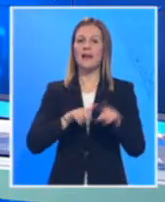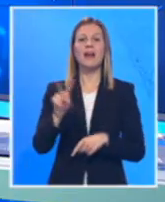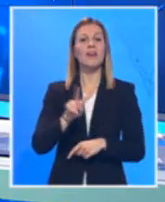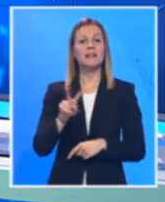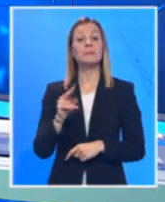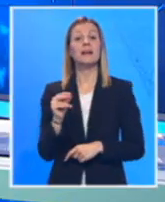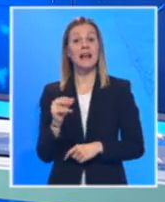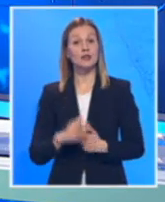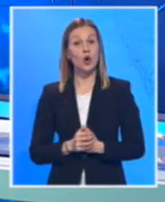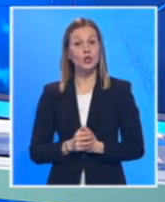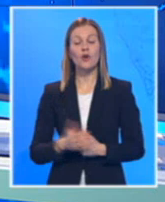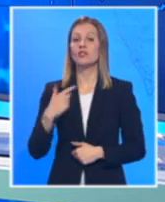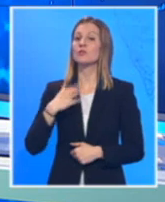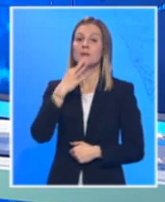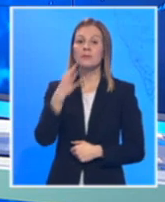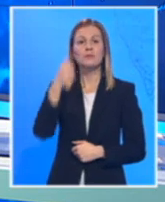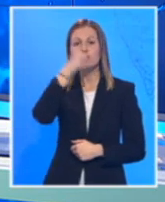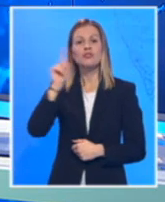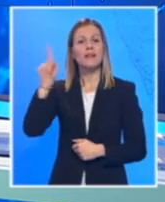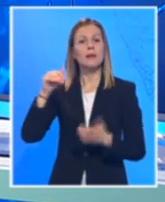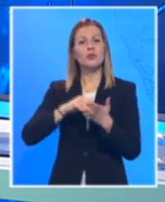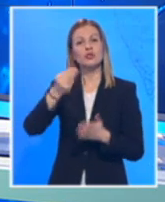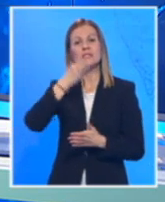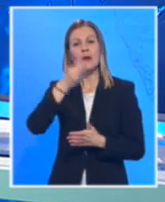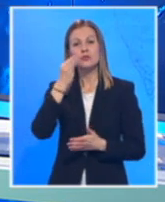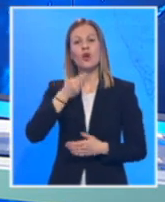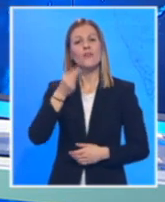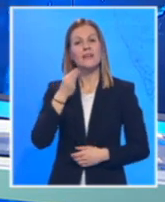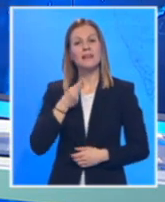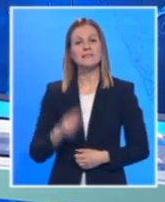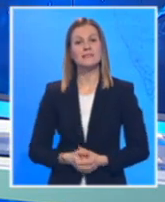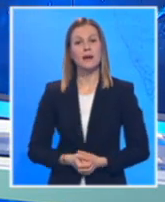Vladimir Radojković. Vladimire, šta je još saopšteno na redovnoj konferenciji?